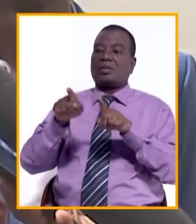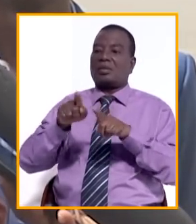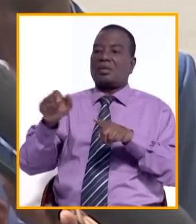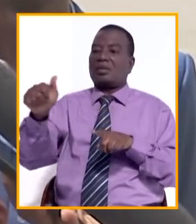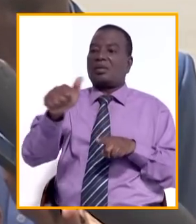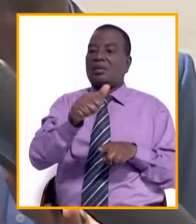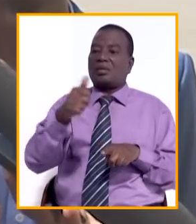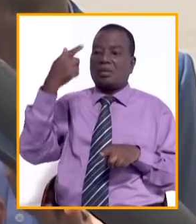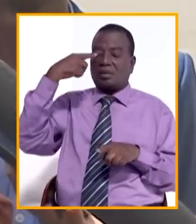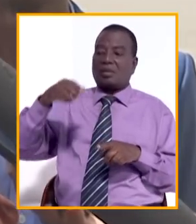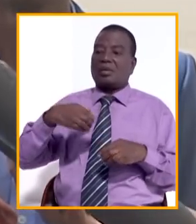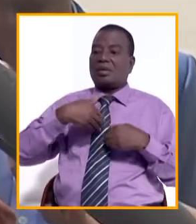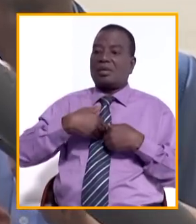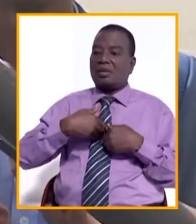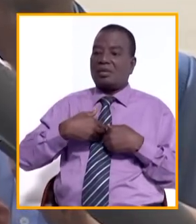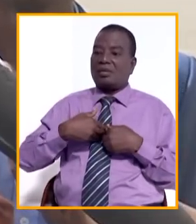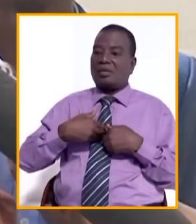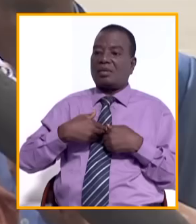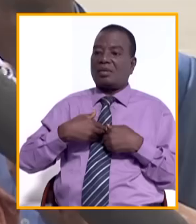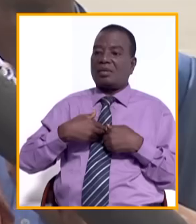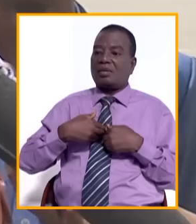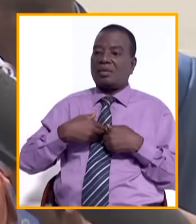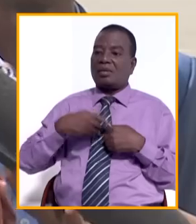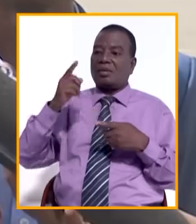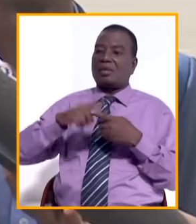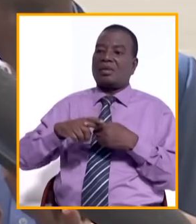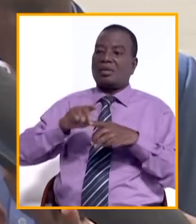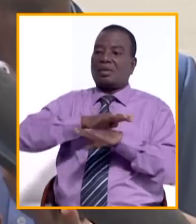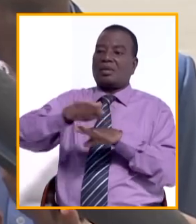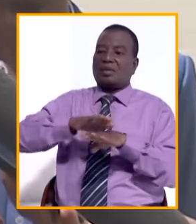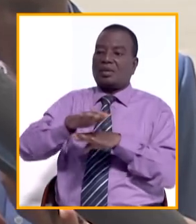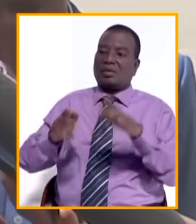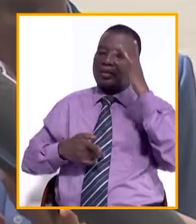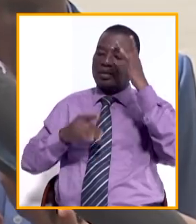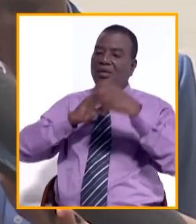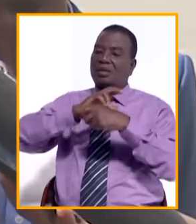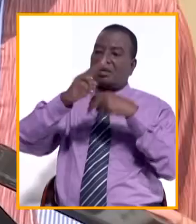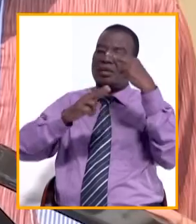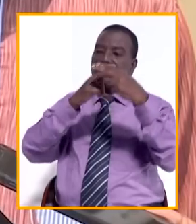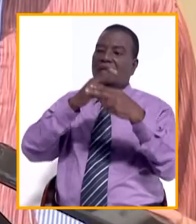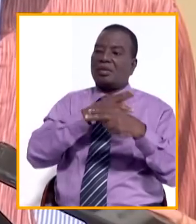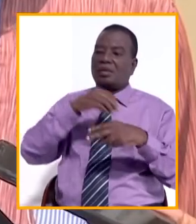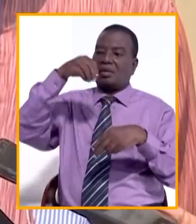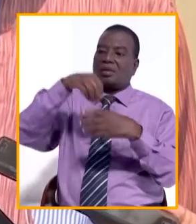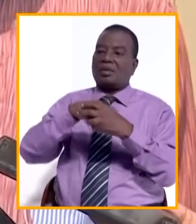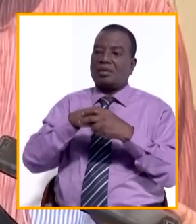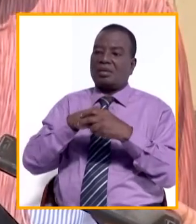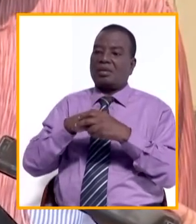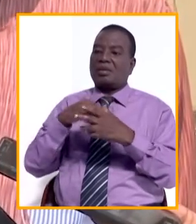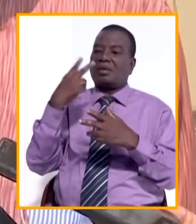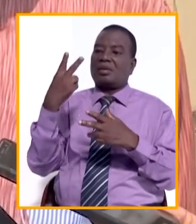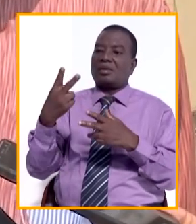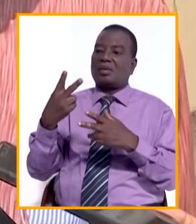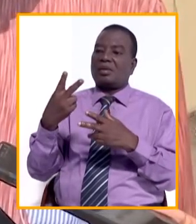se munir, de s'enrouler à la couverture maladie universelle. Dans deux